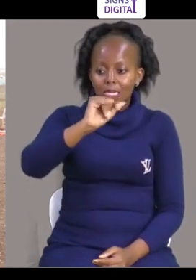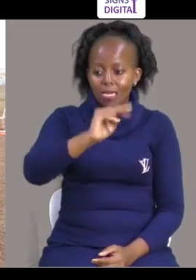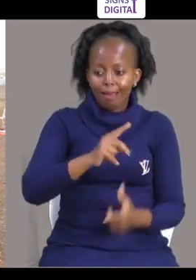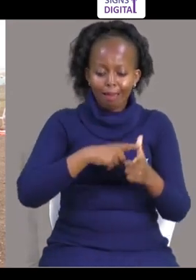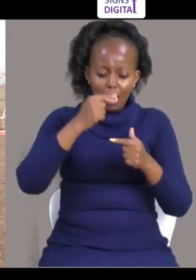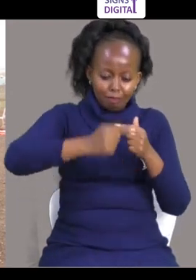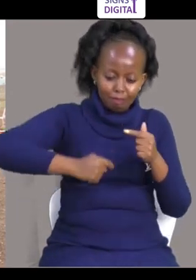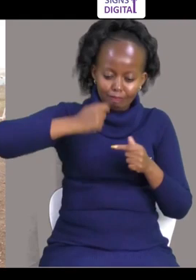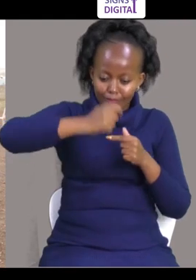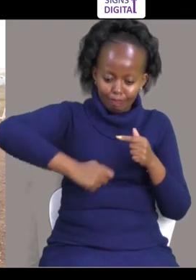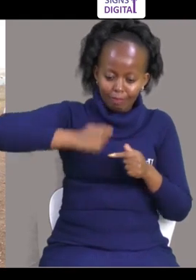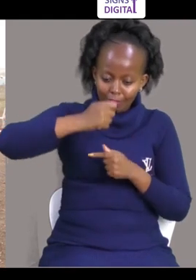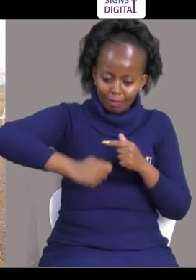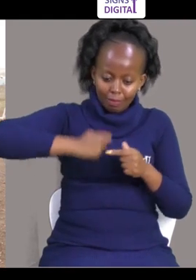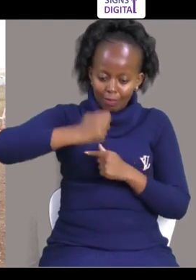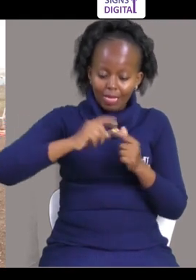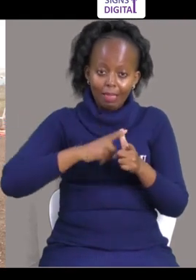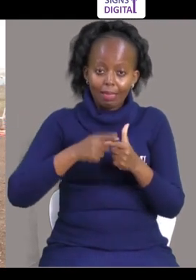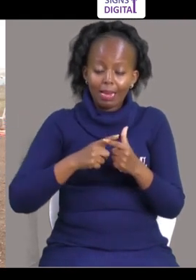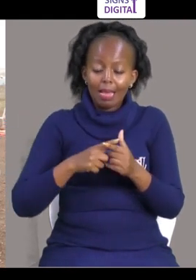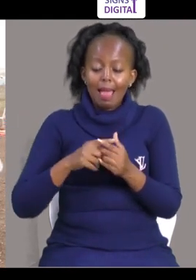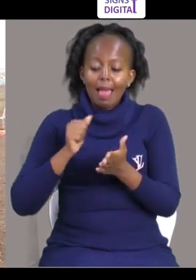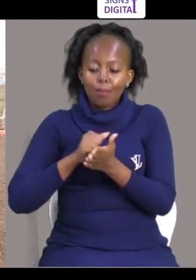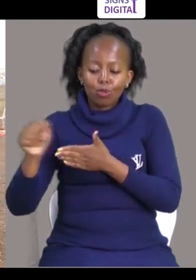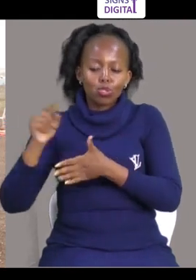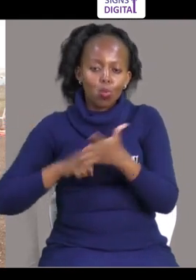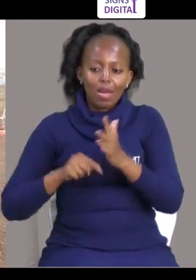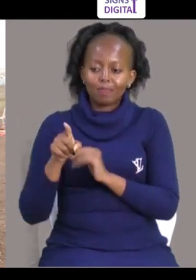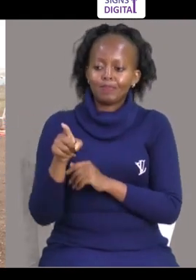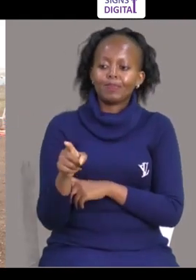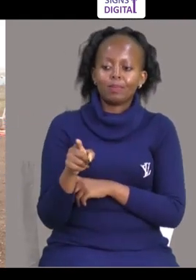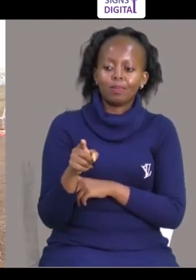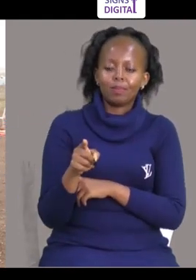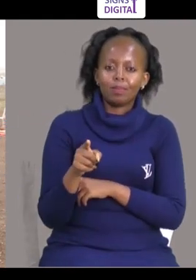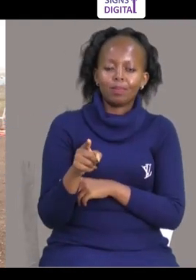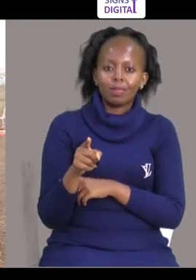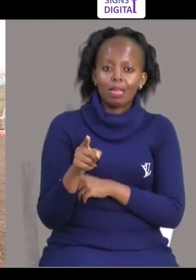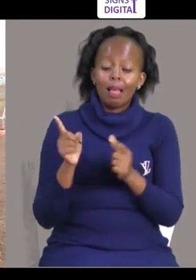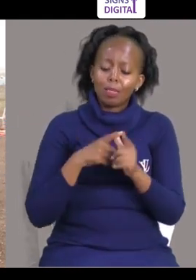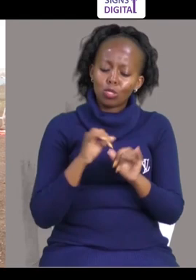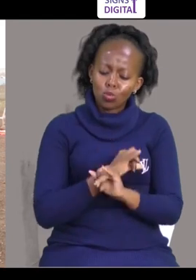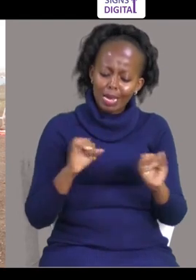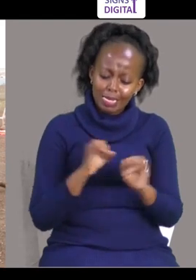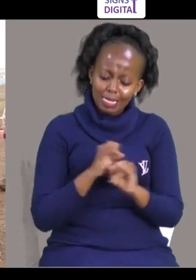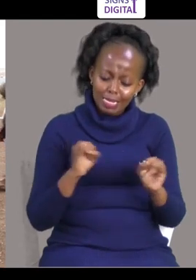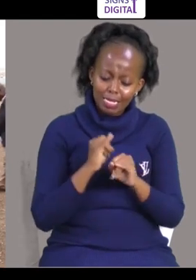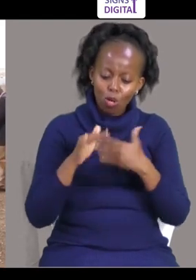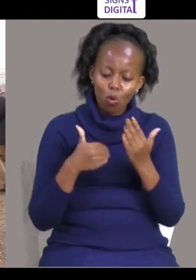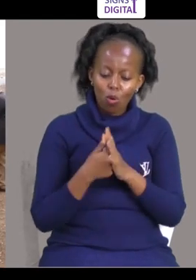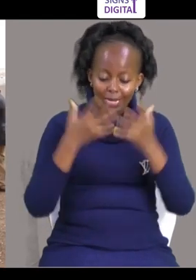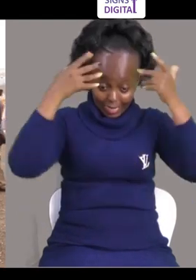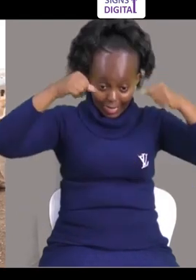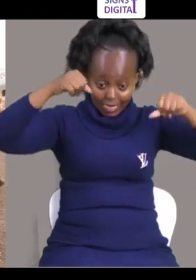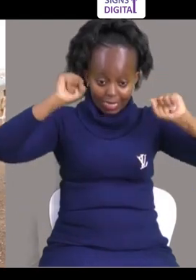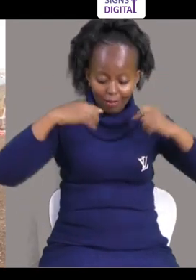Tukiweka manyoya hiyo, inasokota Na inatoa vitu kama hizi Tukitoa vitu kama hizi Na